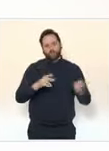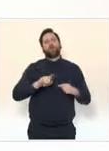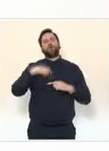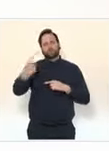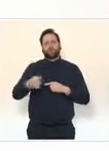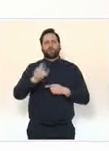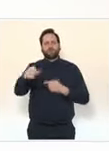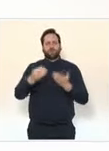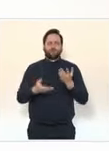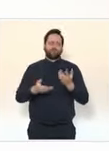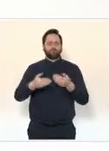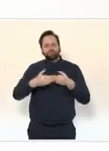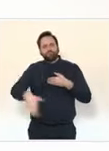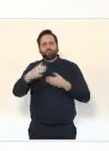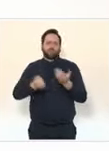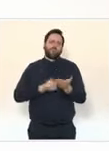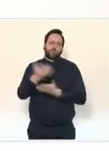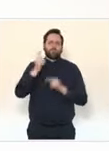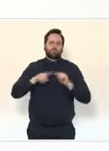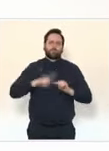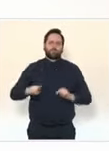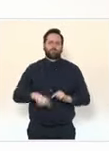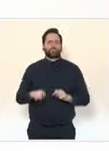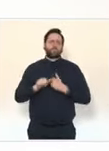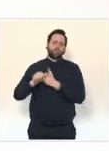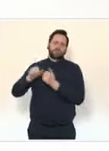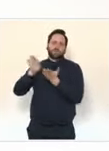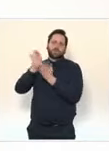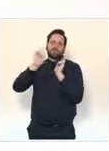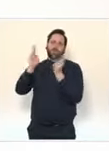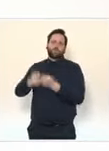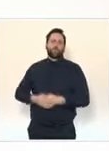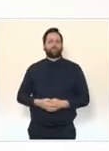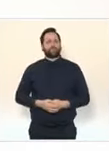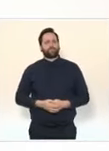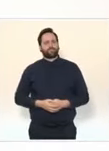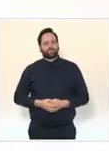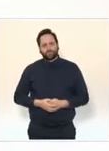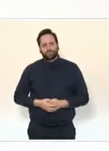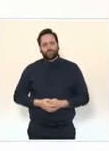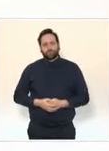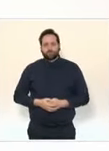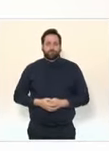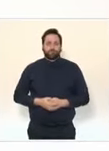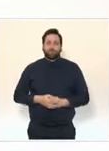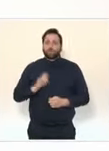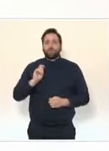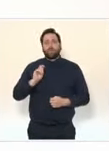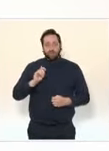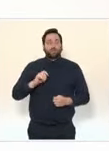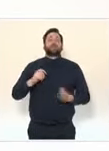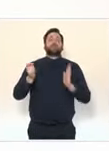Ensuite, nous continuerons à travailler pour que toutes les classes ouvertes puissent effectivement avoir lieu, même quand il y a des absents.